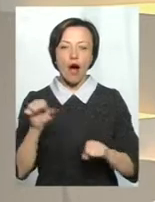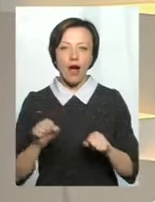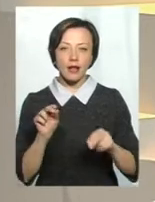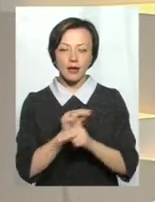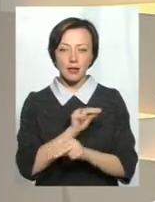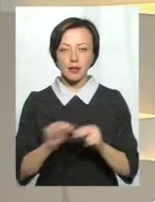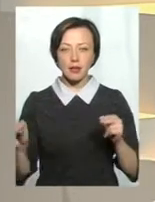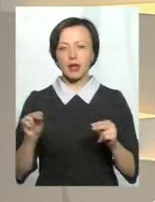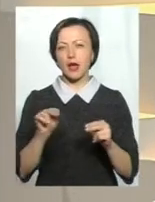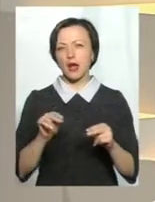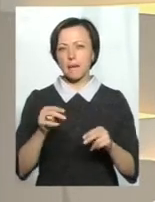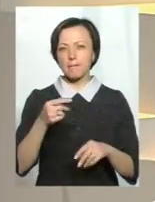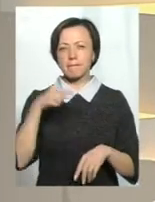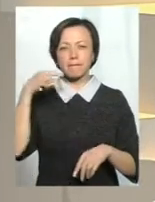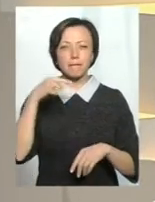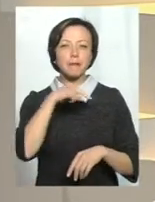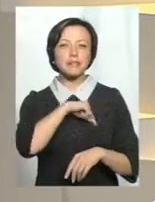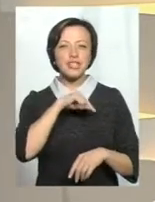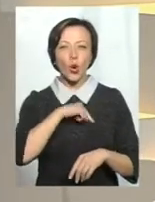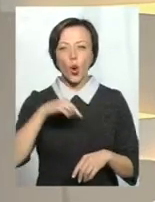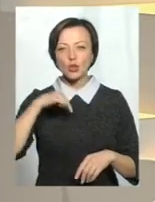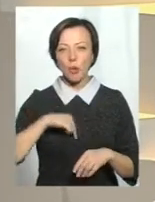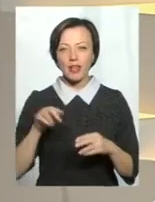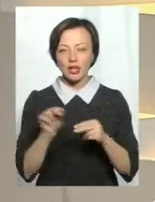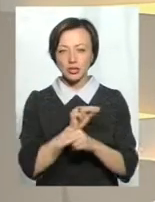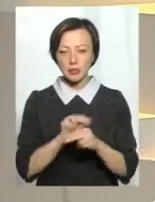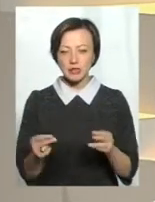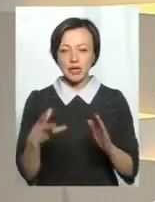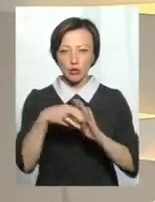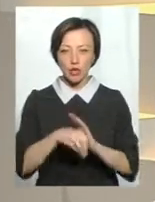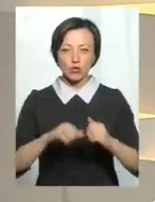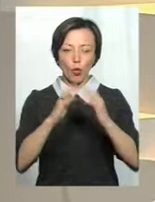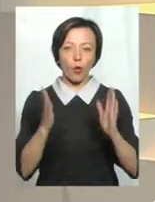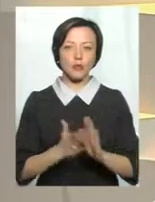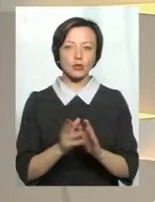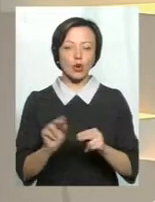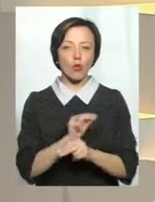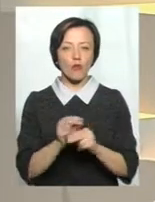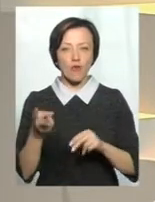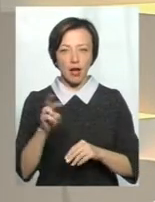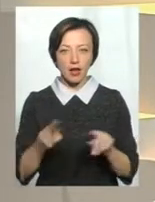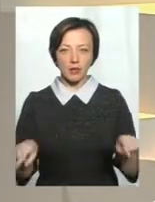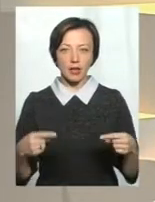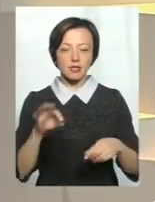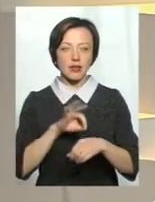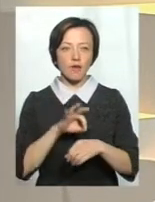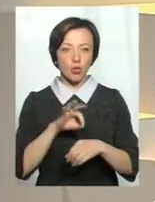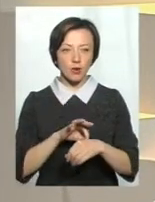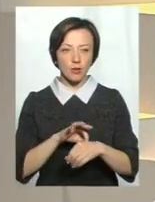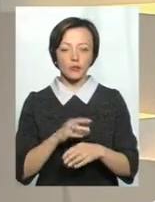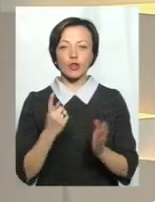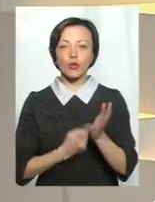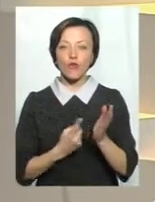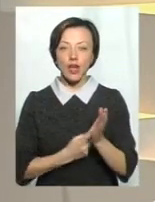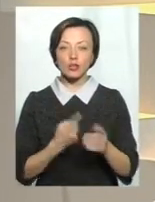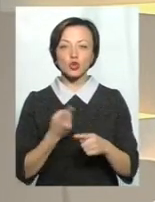психосоматична терапія все більшою мірою залучаються до комплексного лікування та реабілітації хворих. Доведено,